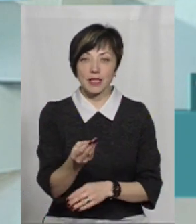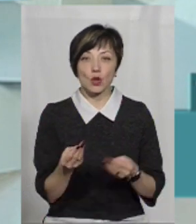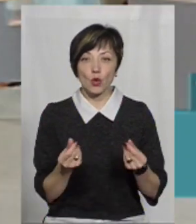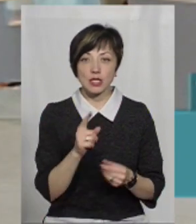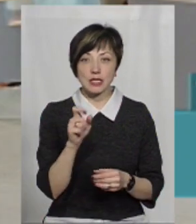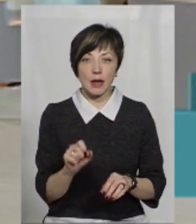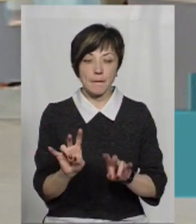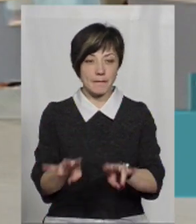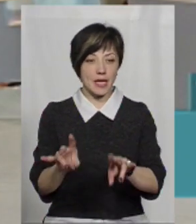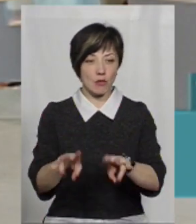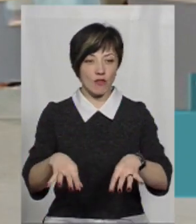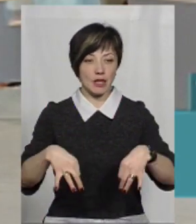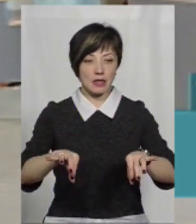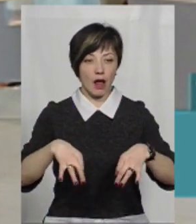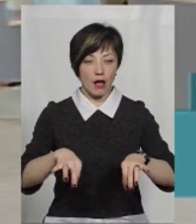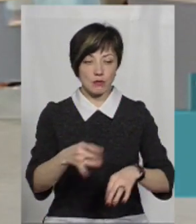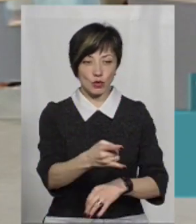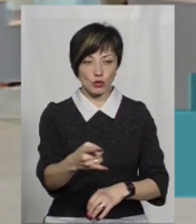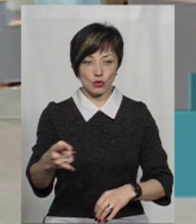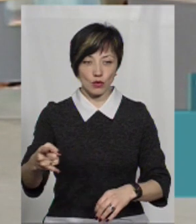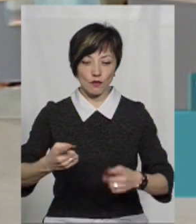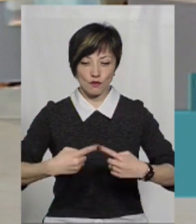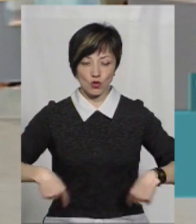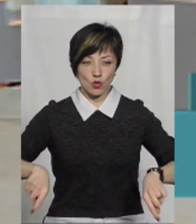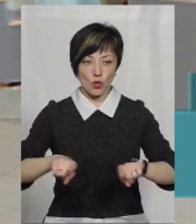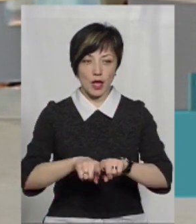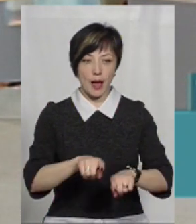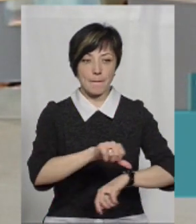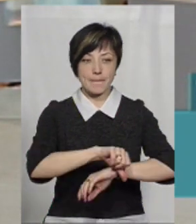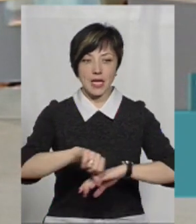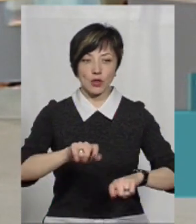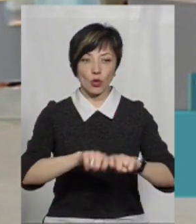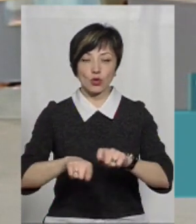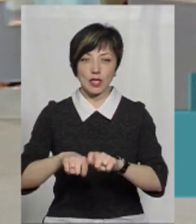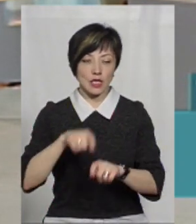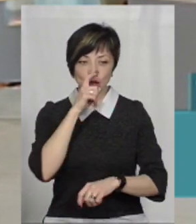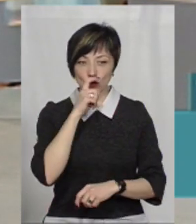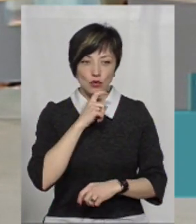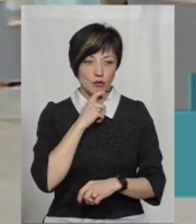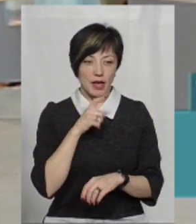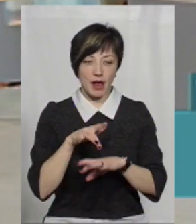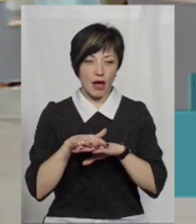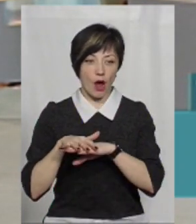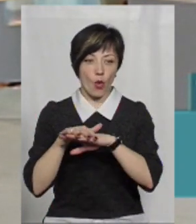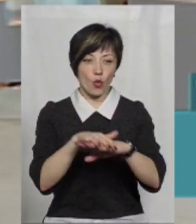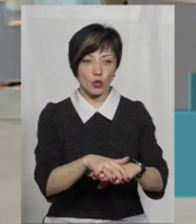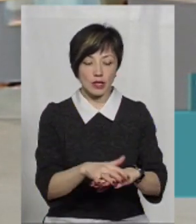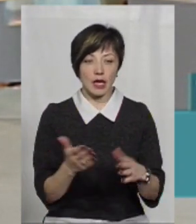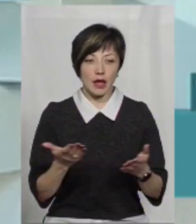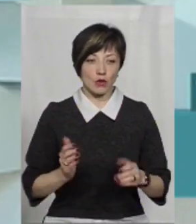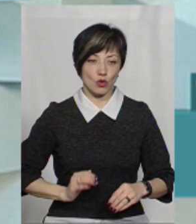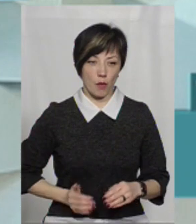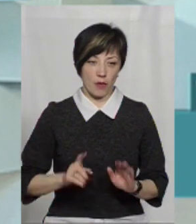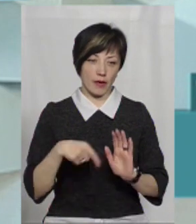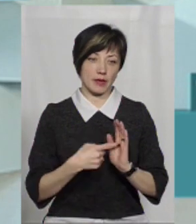кошти за перебування транспортного засобу в зоні митного контролю, на якісь незрозумілі рахунки якихось